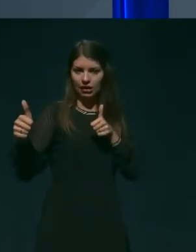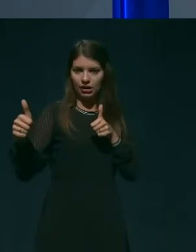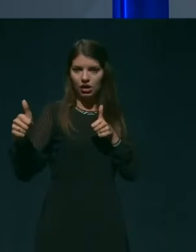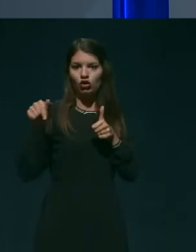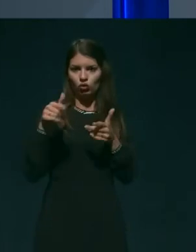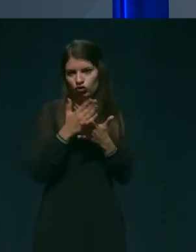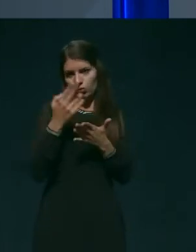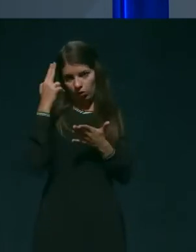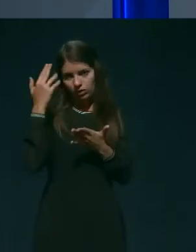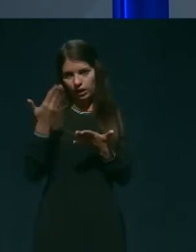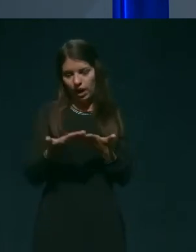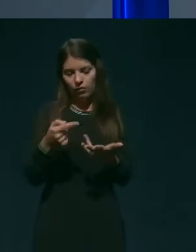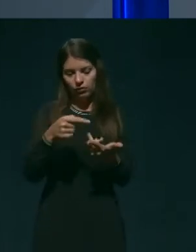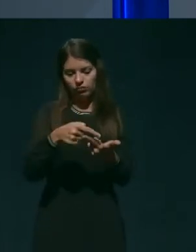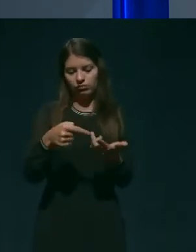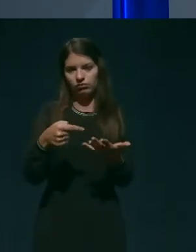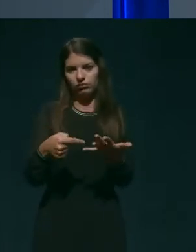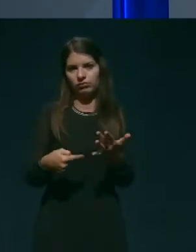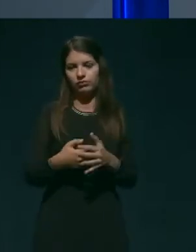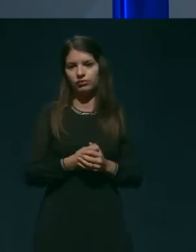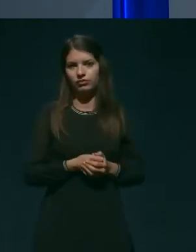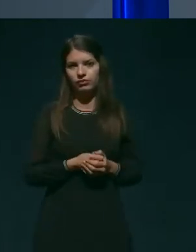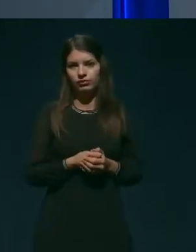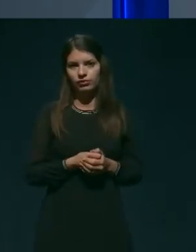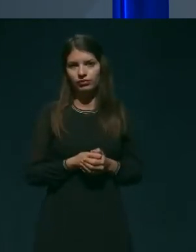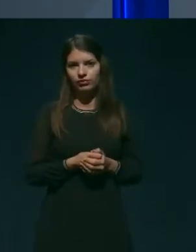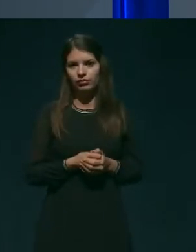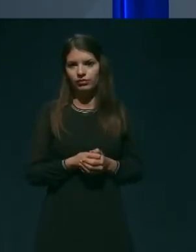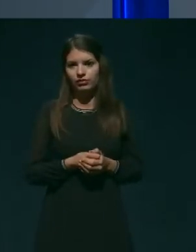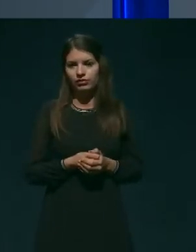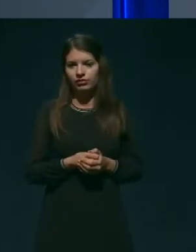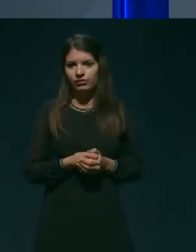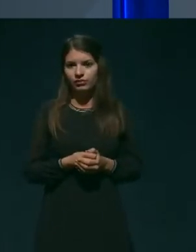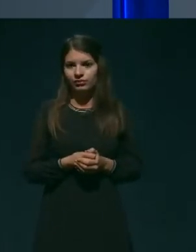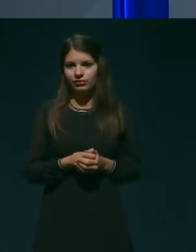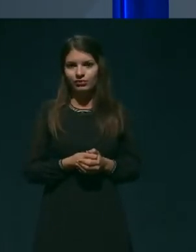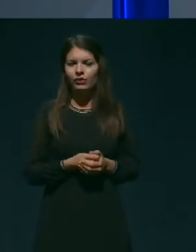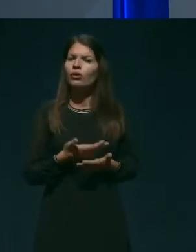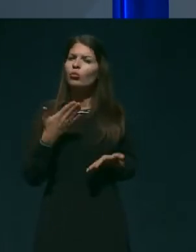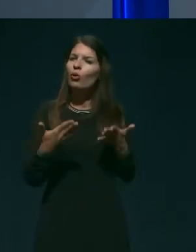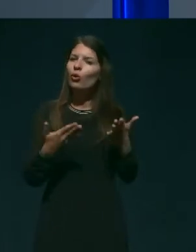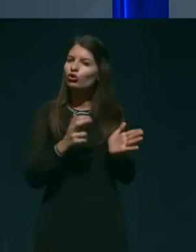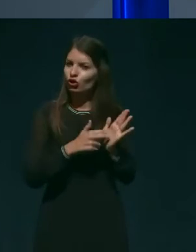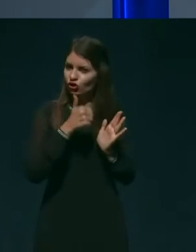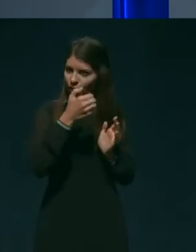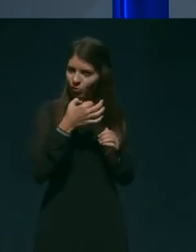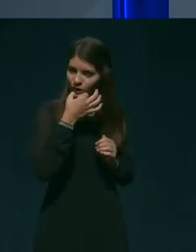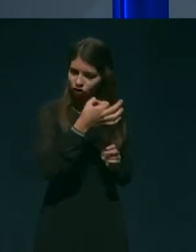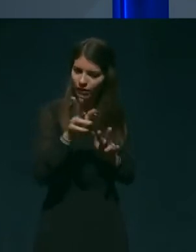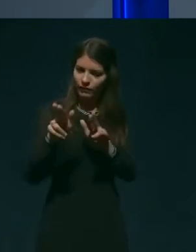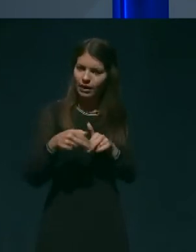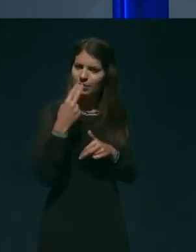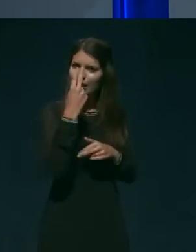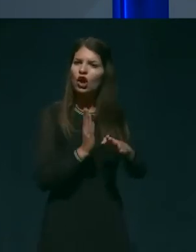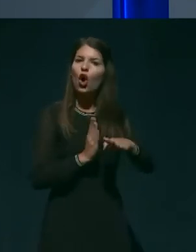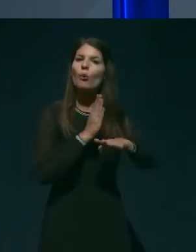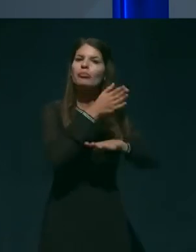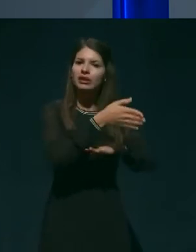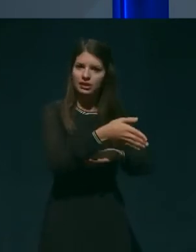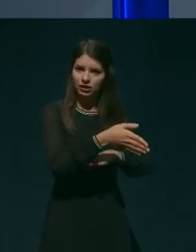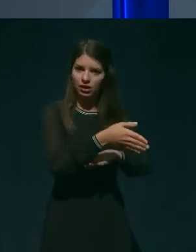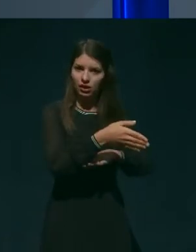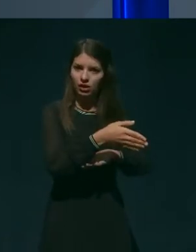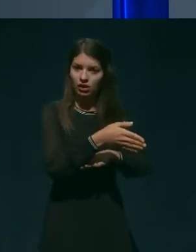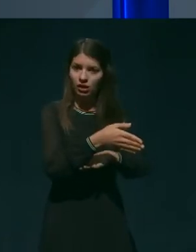poznamo, da je potrebno za prenos, za preprečovanje prenosa. Mogoče še, če se vrnem na obiske, pa glede na to, da ste tukaj